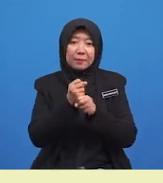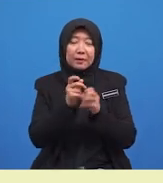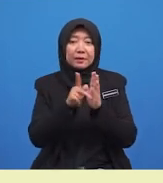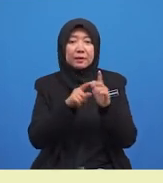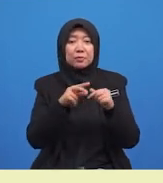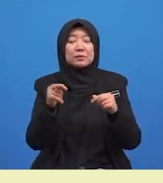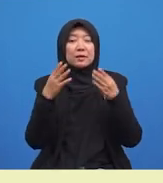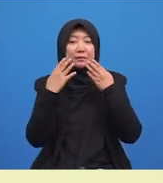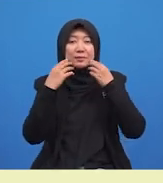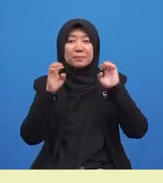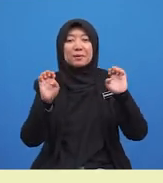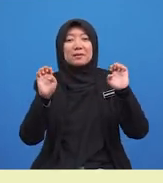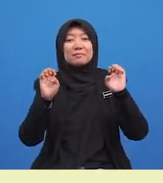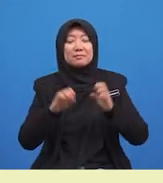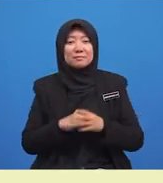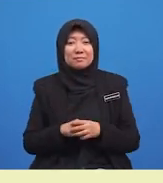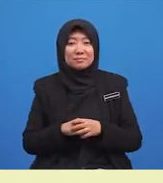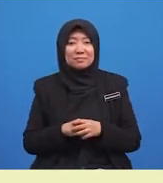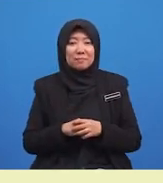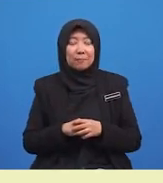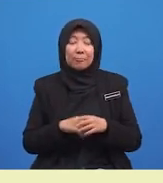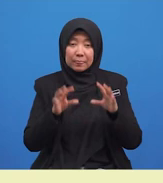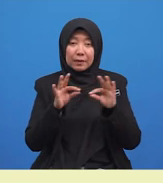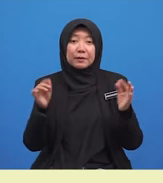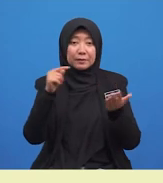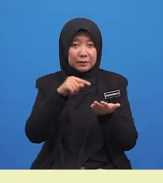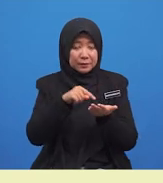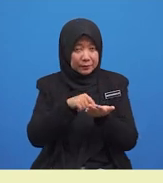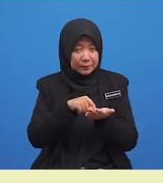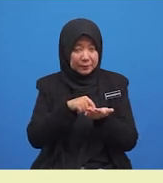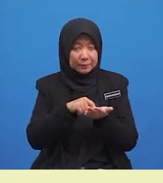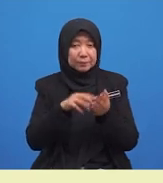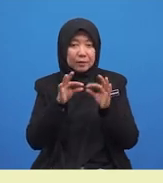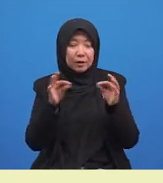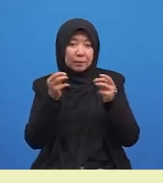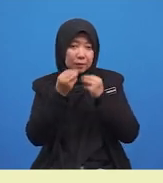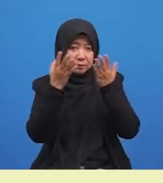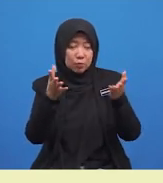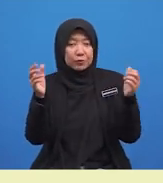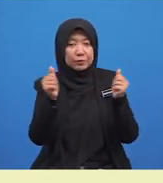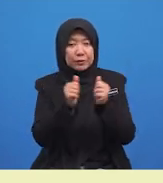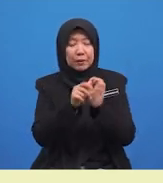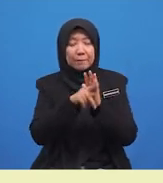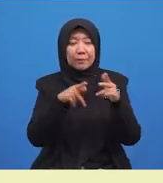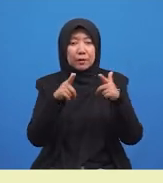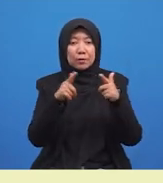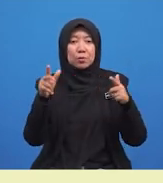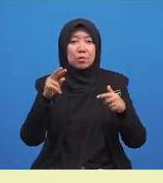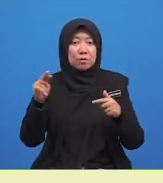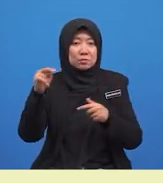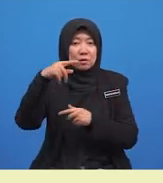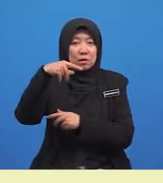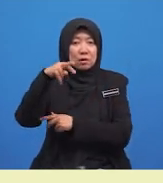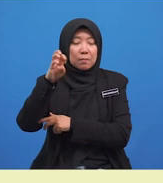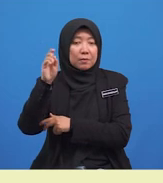keputusan cemerlang. Ayat ini merupakan ayat majmuk dengan perluasan predikat.